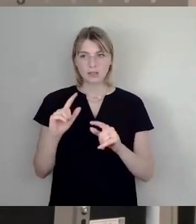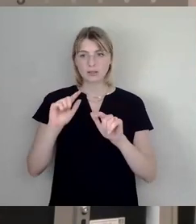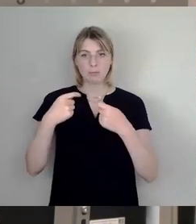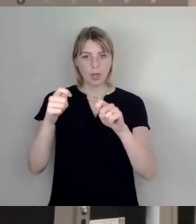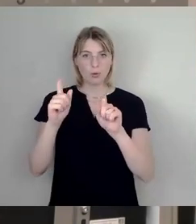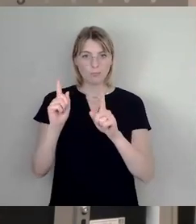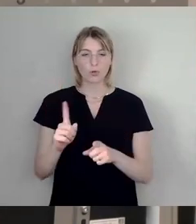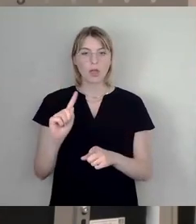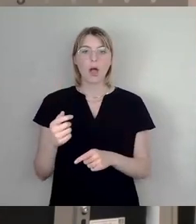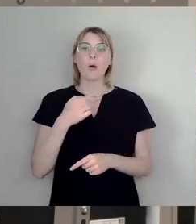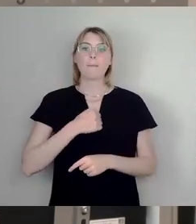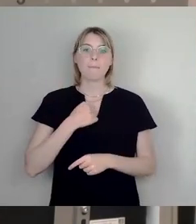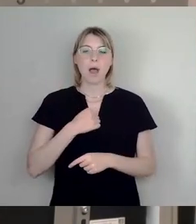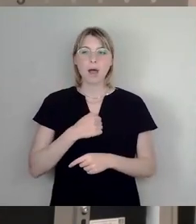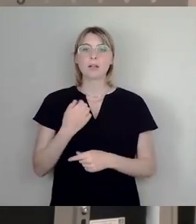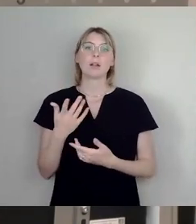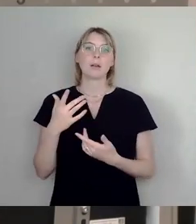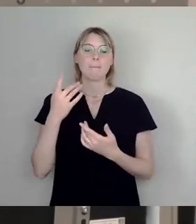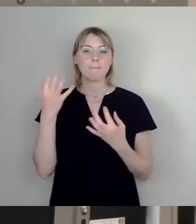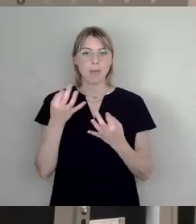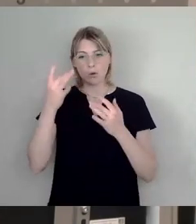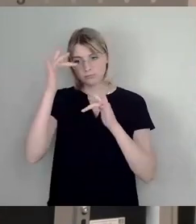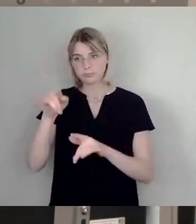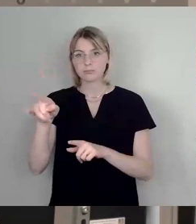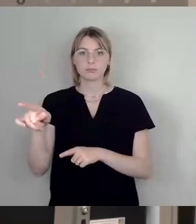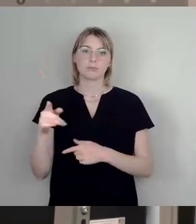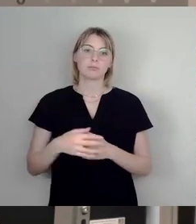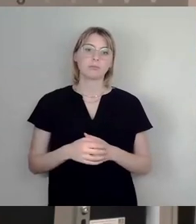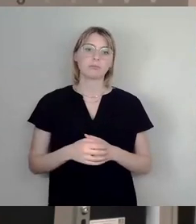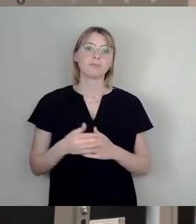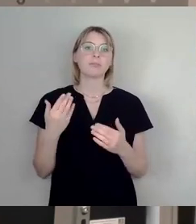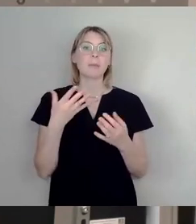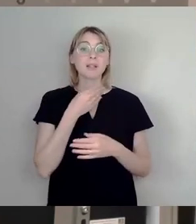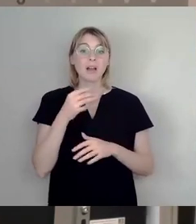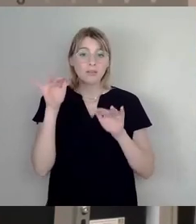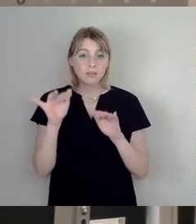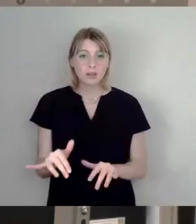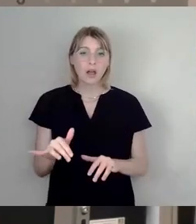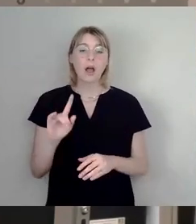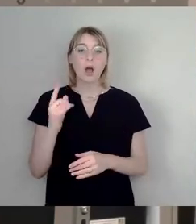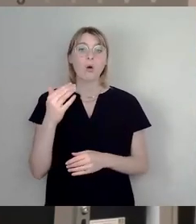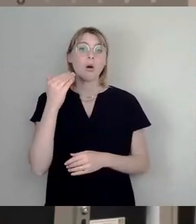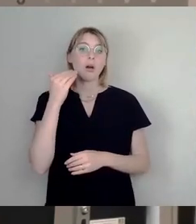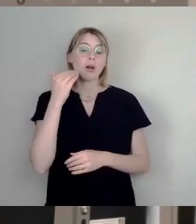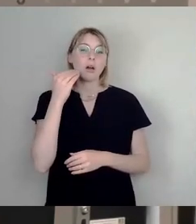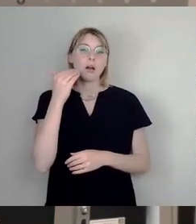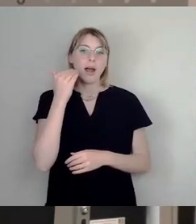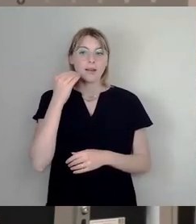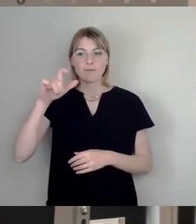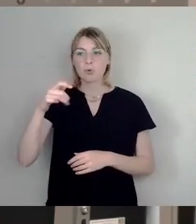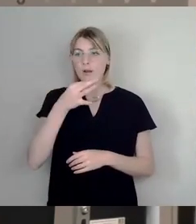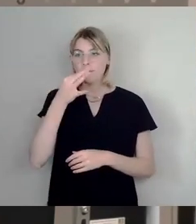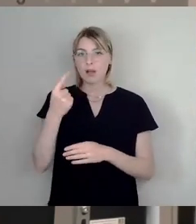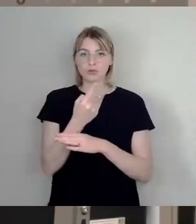Kiessee-Leupen zügig legalisiert wird. Denn dass es da einen Bedarf gibt, hat auch die Einwohnerfragestunde gestern gezeigt. Deswegen bitte um